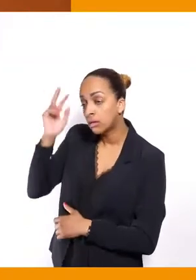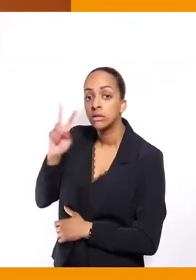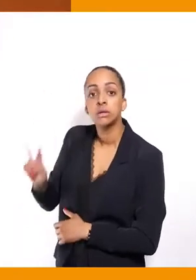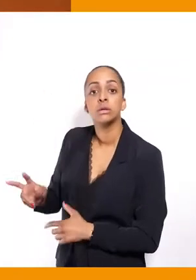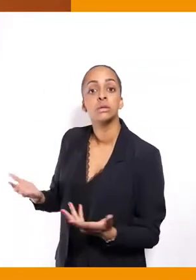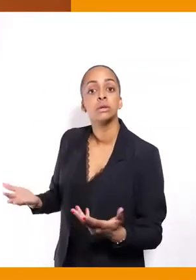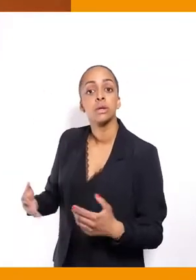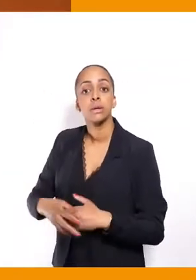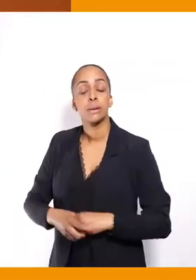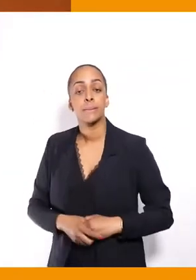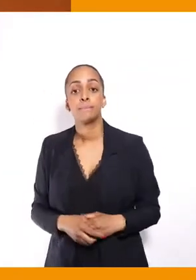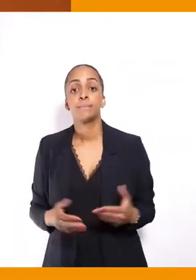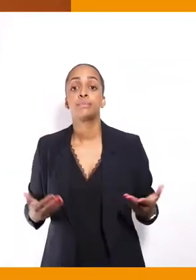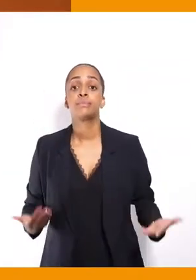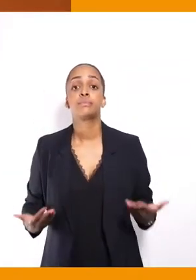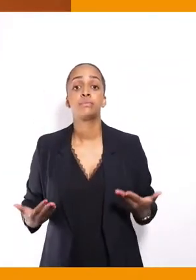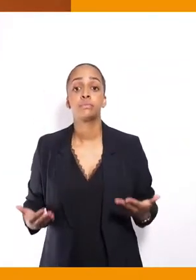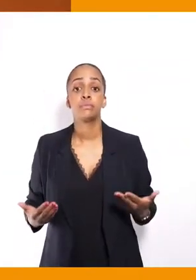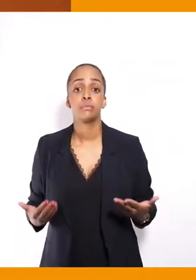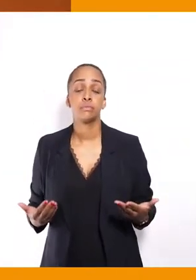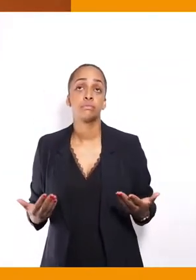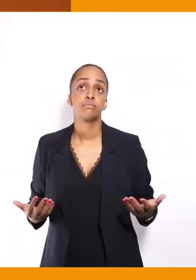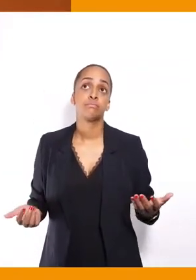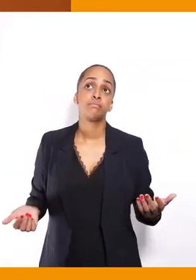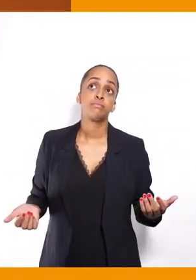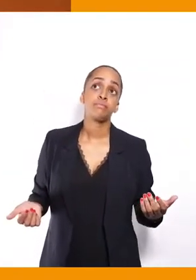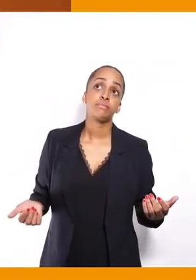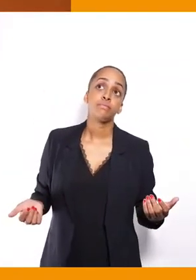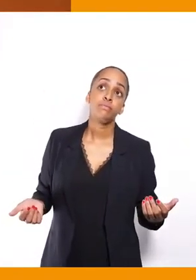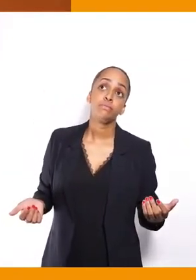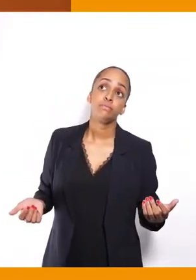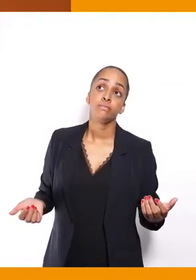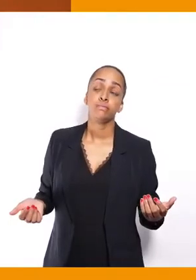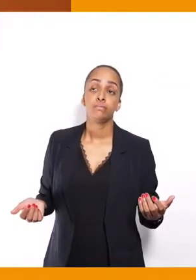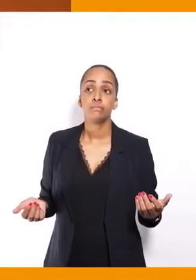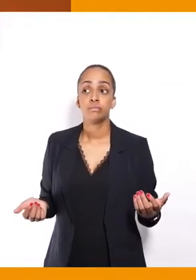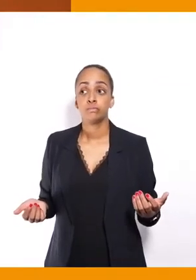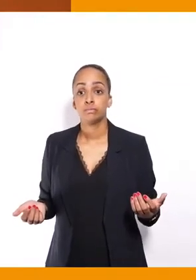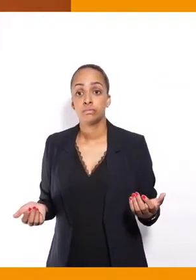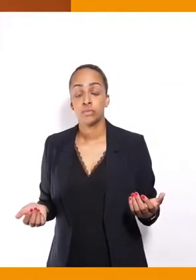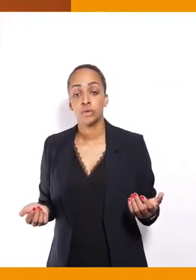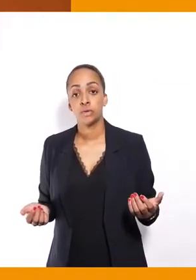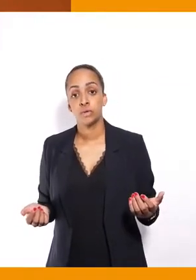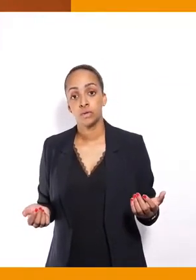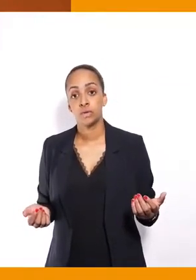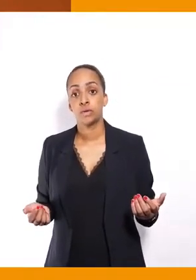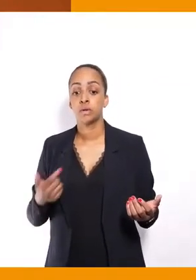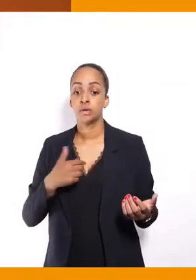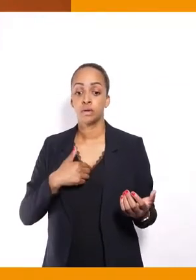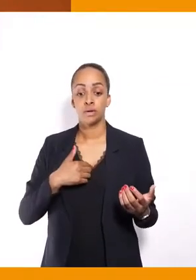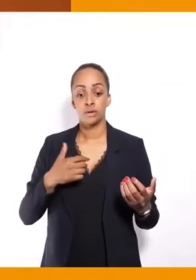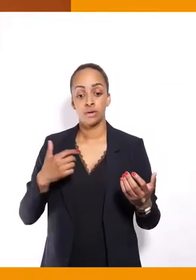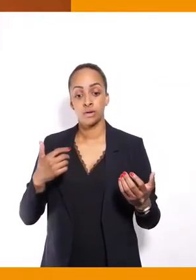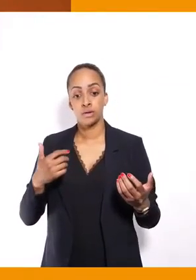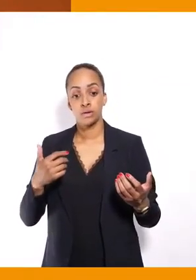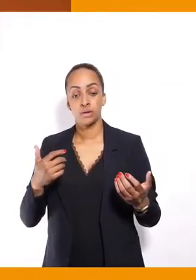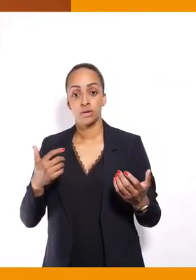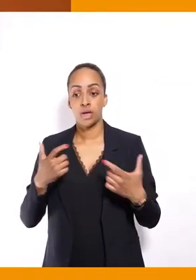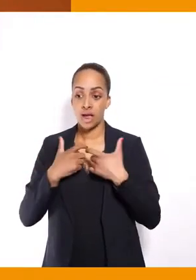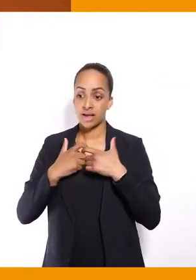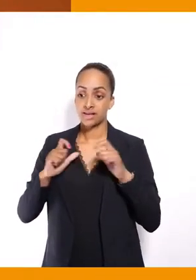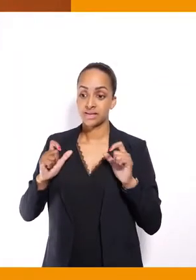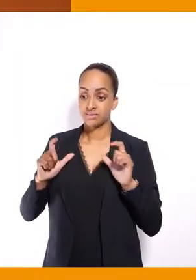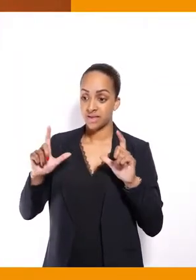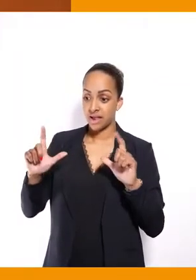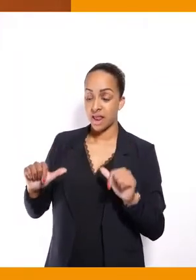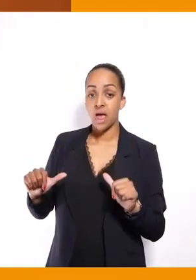le fait qu'aujourd'hui, on puisse encore finalement choisir son candidat en fonction de son accessibilité, c'est